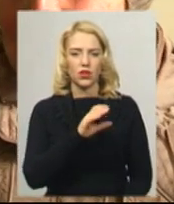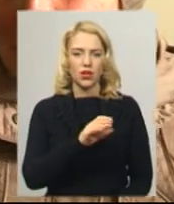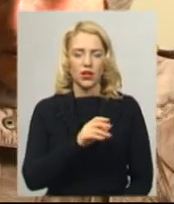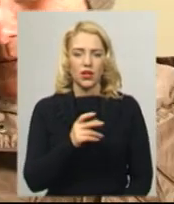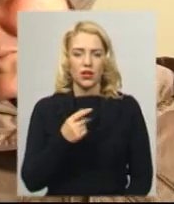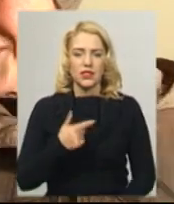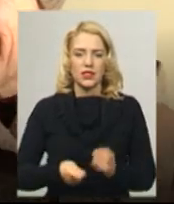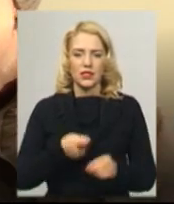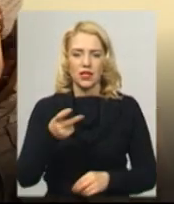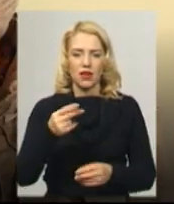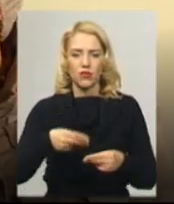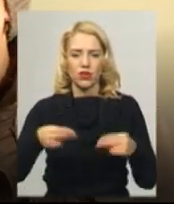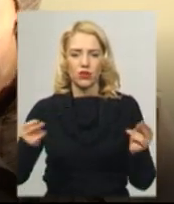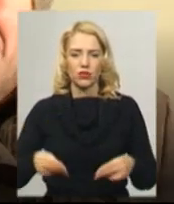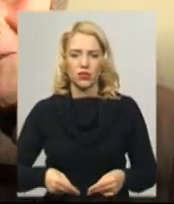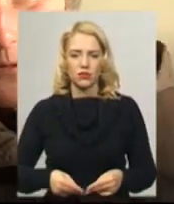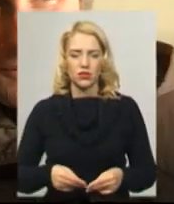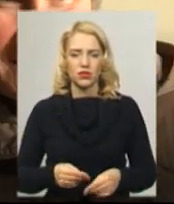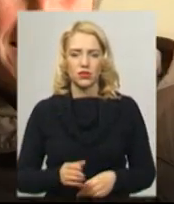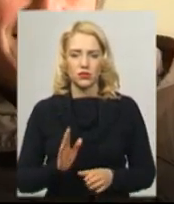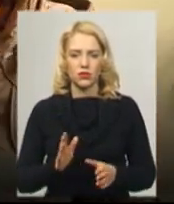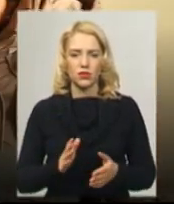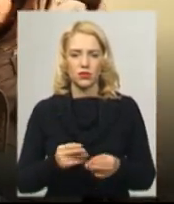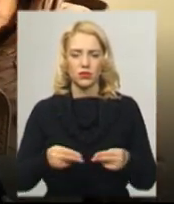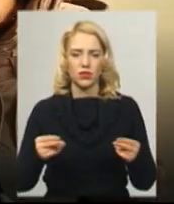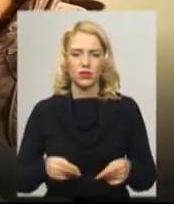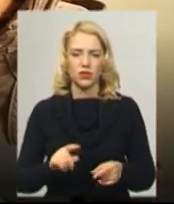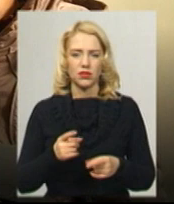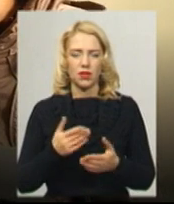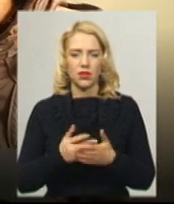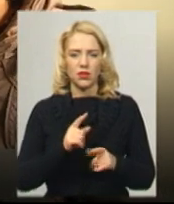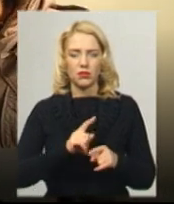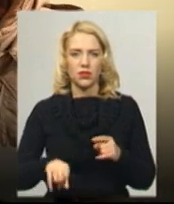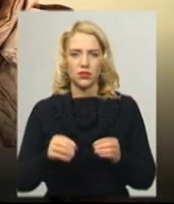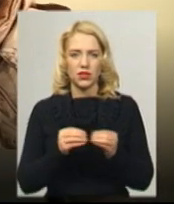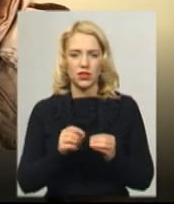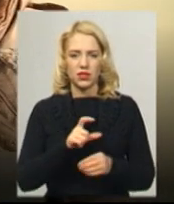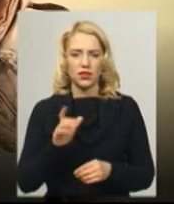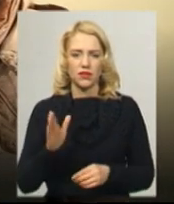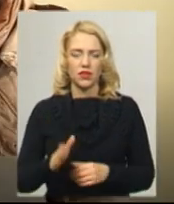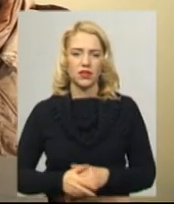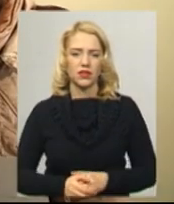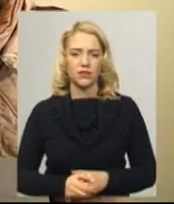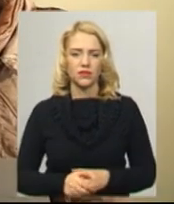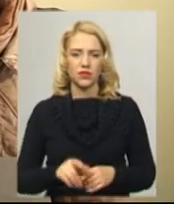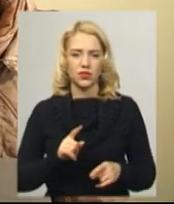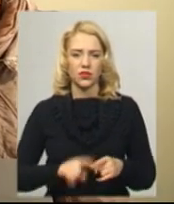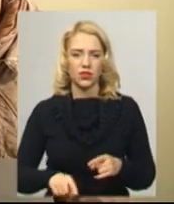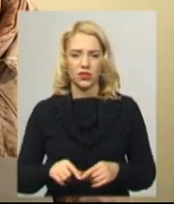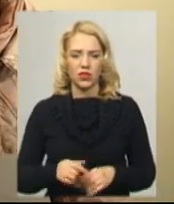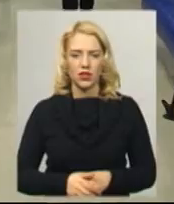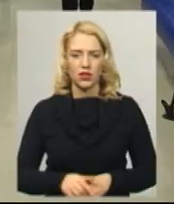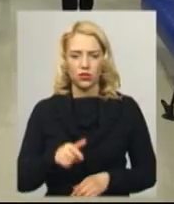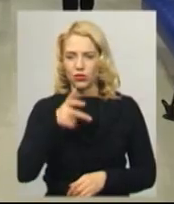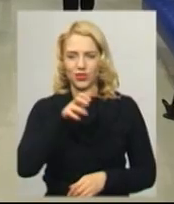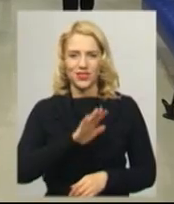Заяву на розпись, обираємося одружуватися. Ви з трьох хвилин-десять, не більше. Ви хвилин-десять? Та чого скучно? Тут сьогодні не